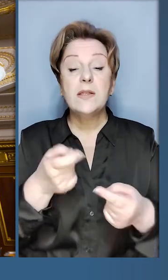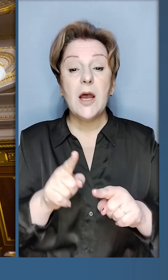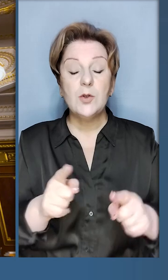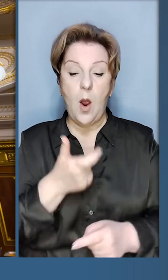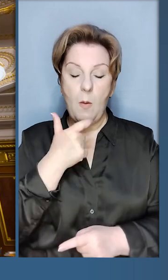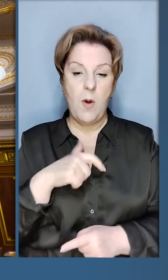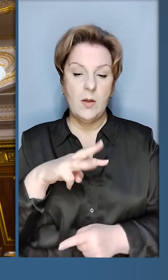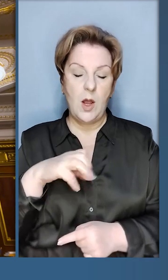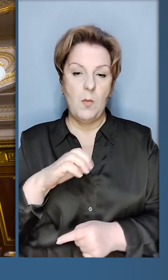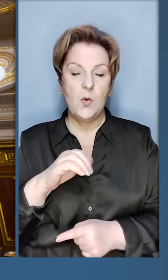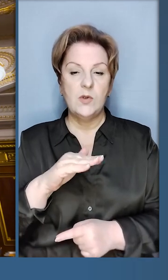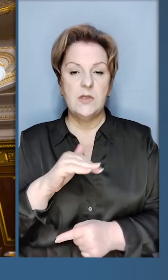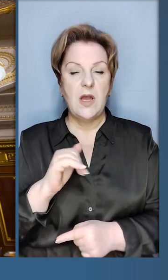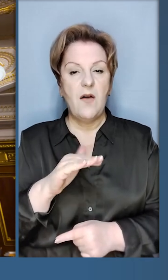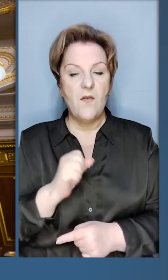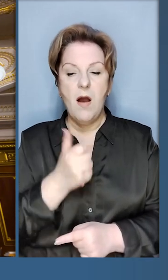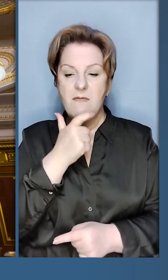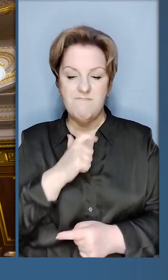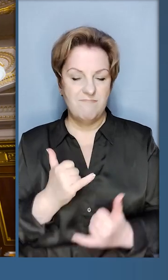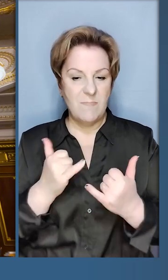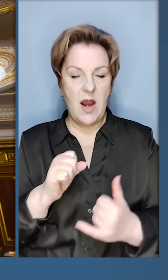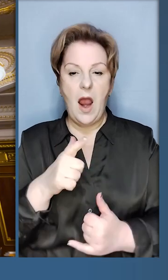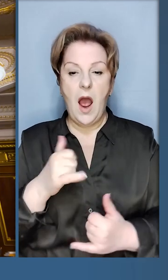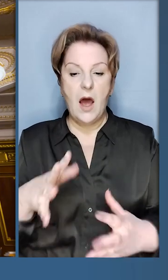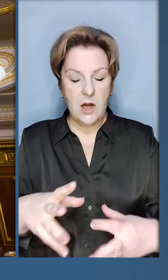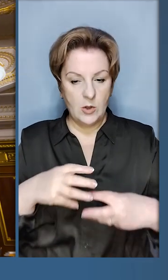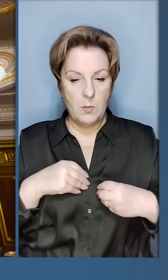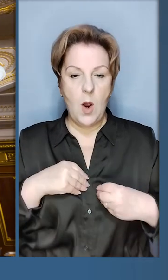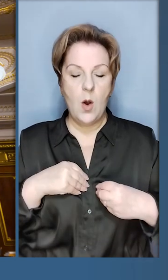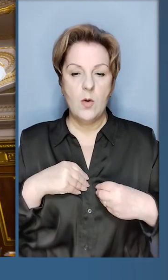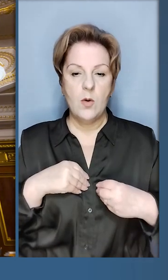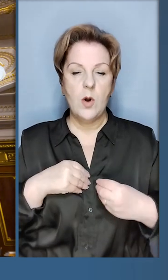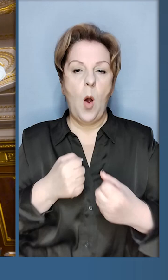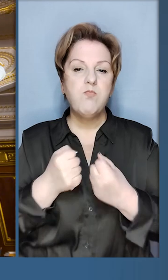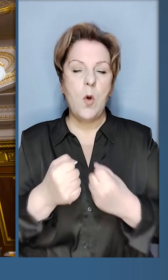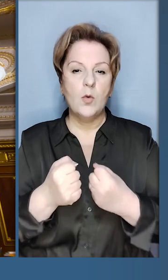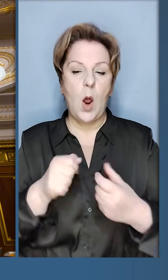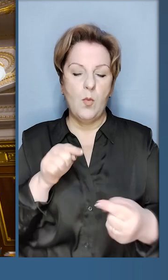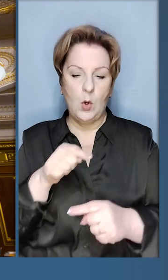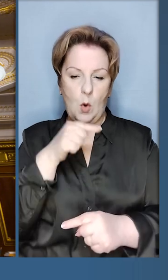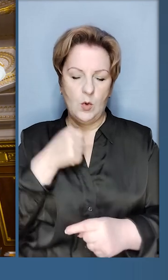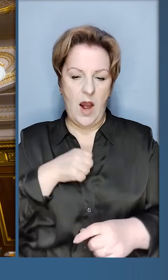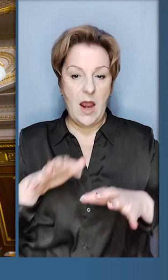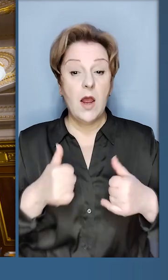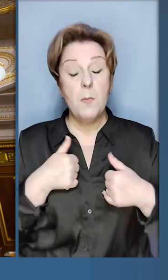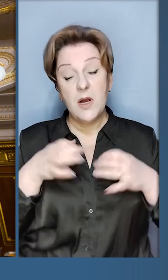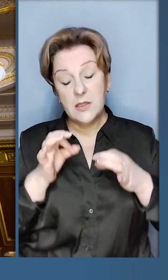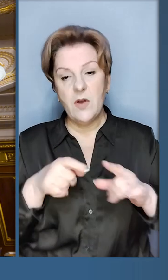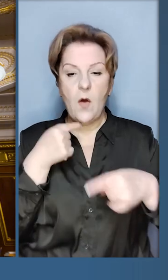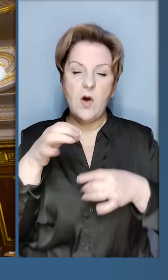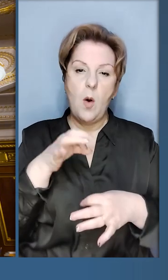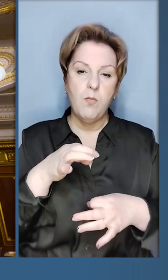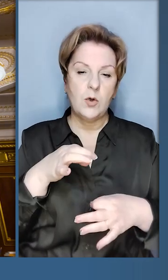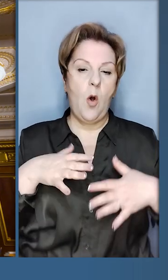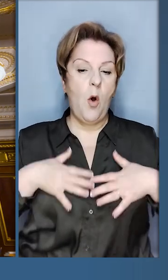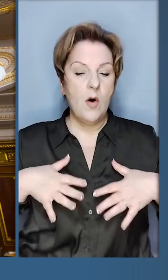те, що пан Мустафа Ага зараз разом з нами в боротьбі проти російської агресії. Звичайно, ми говорили з ним про